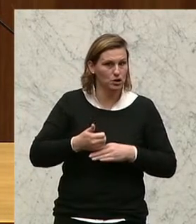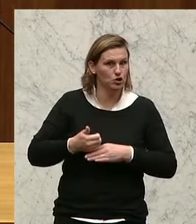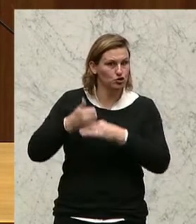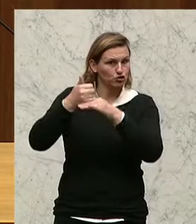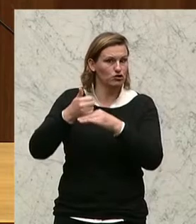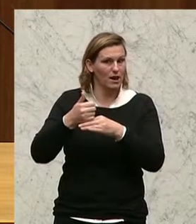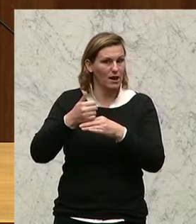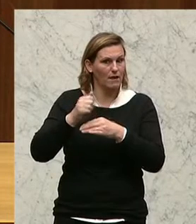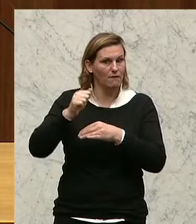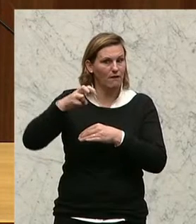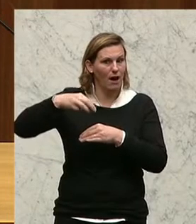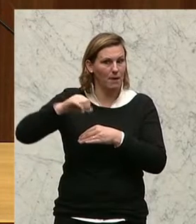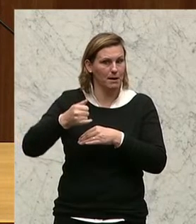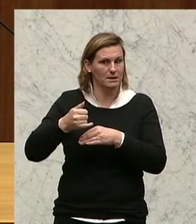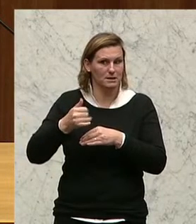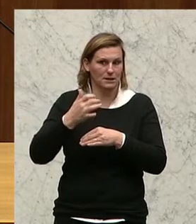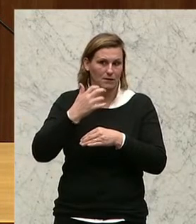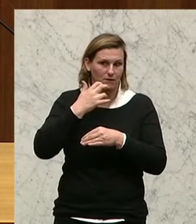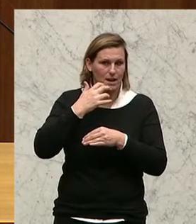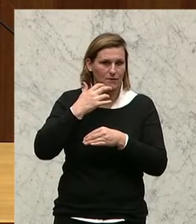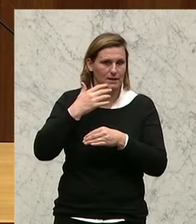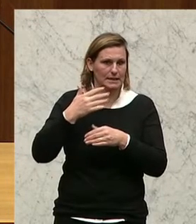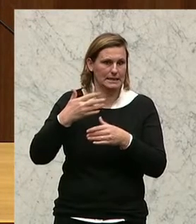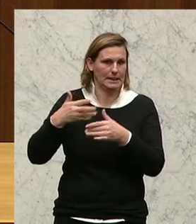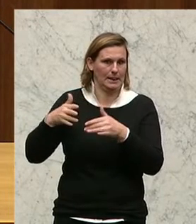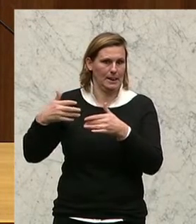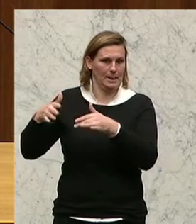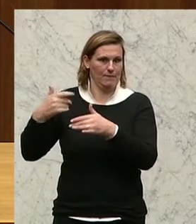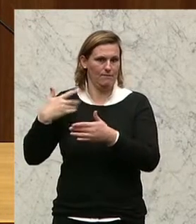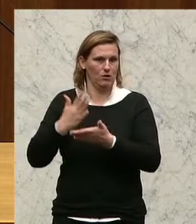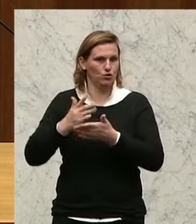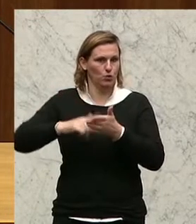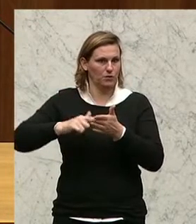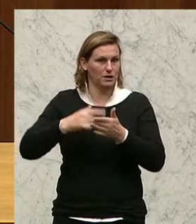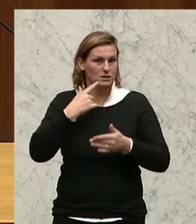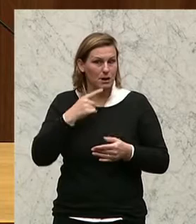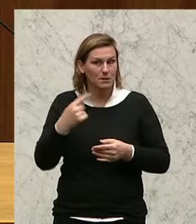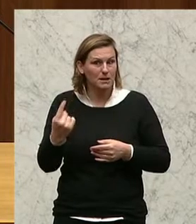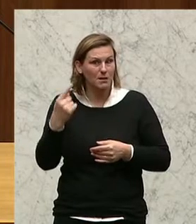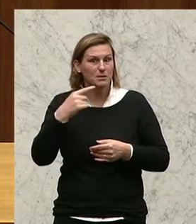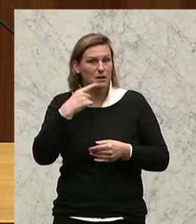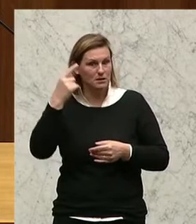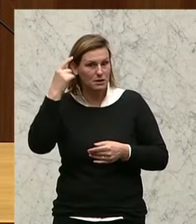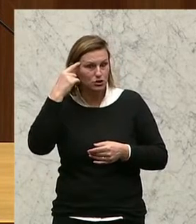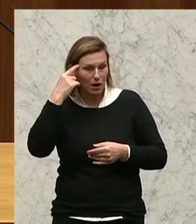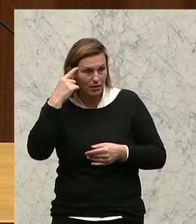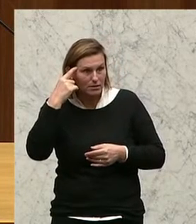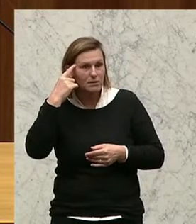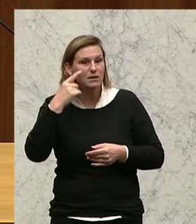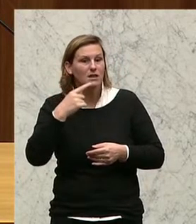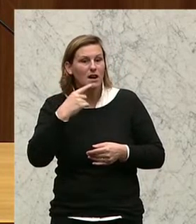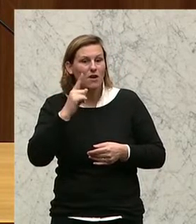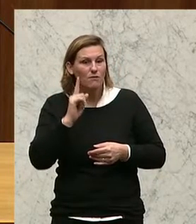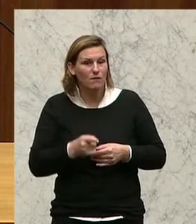Kopf loswerden wollen, wie Sie das ja auch schon mehrmals gesagt haben. Aber der hat nämlich etwas Gescheites gesagt, der hat nämlich gesagt, wenn wir